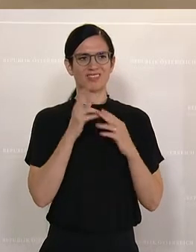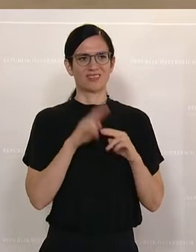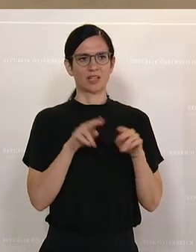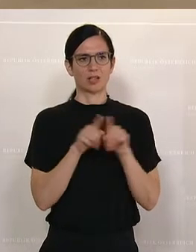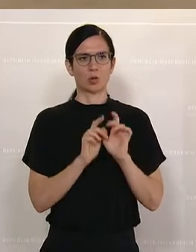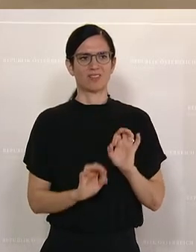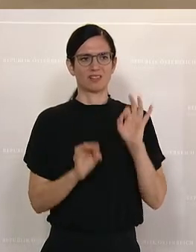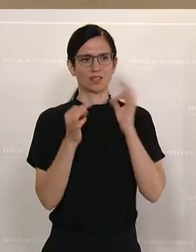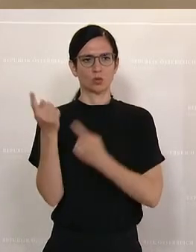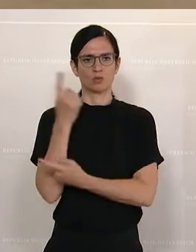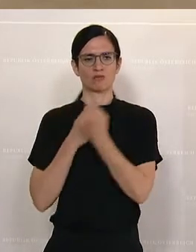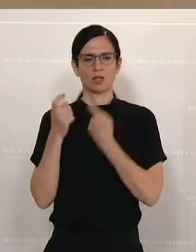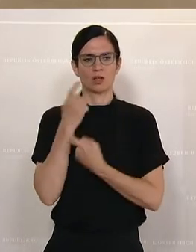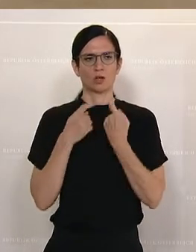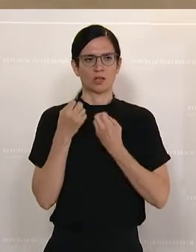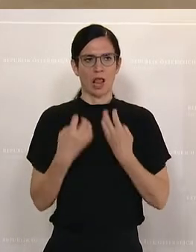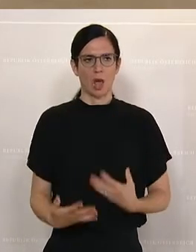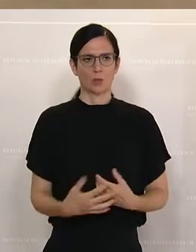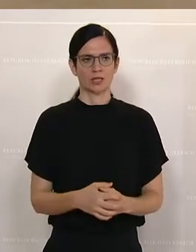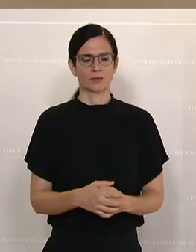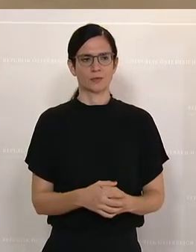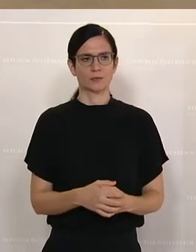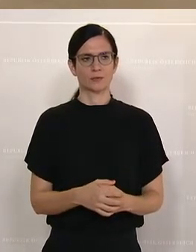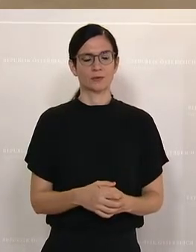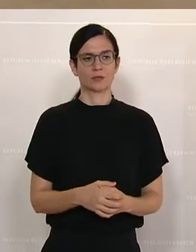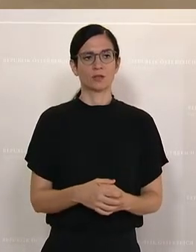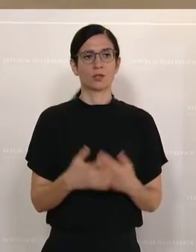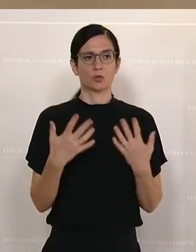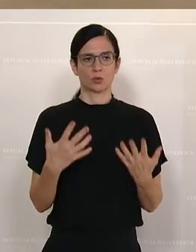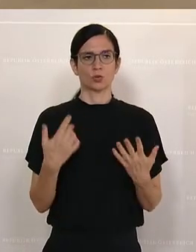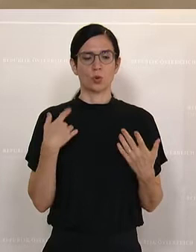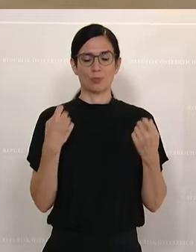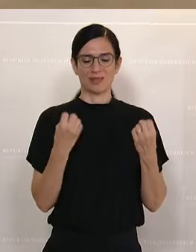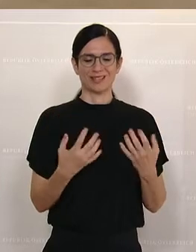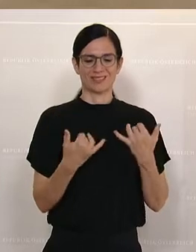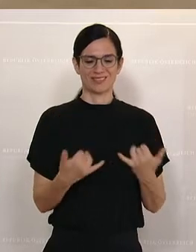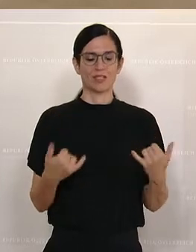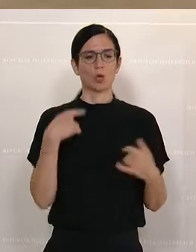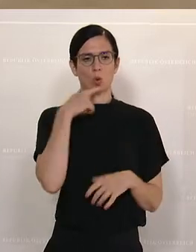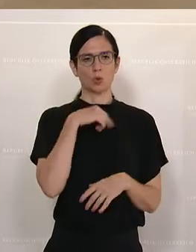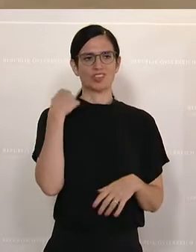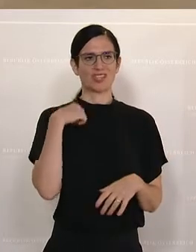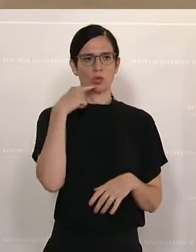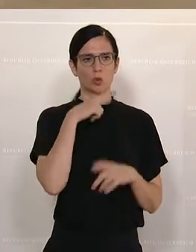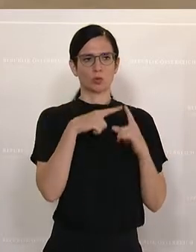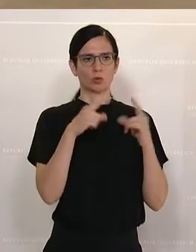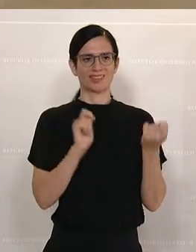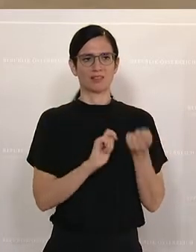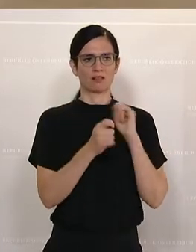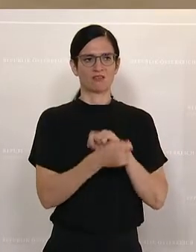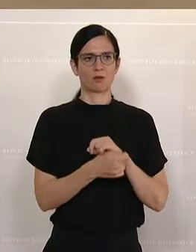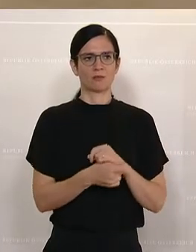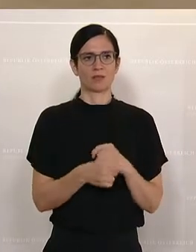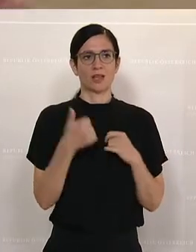qualifizierte Zuwanderung nach Österreich zulassen. Und das erfolgt jetzt mit dieser Rot-Weiß-Rot-Kartenreform.